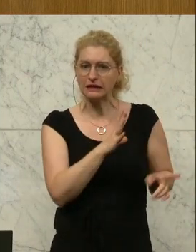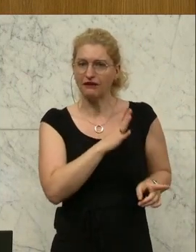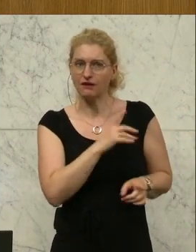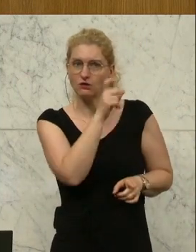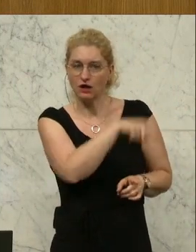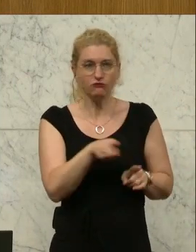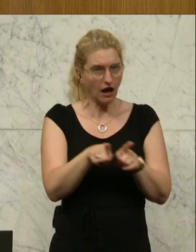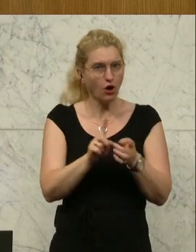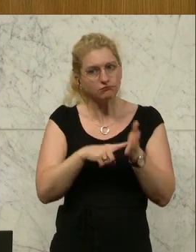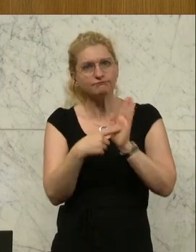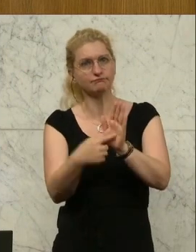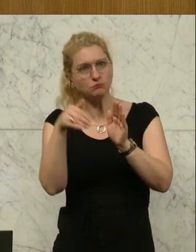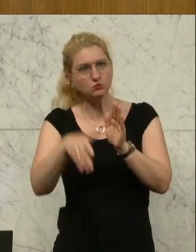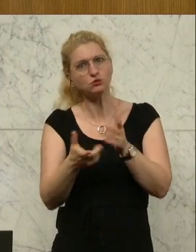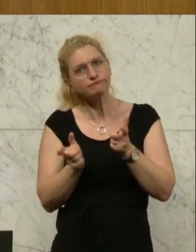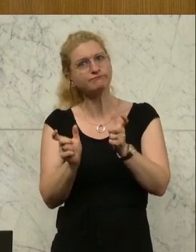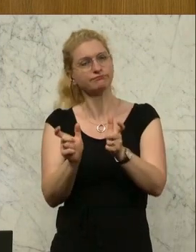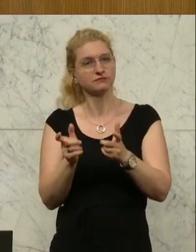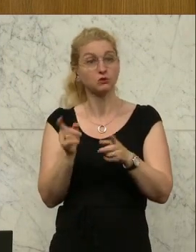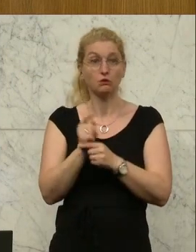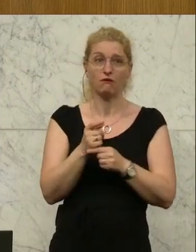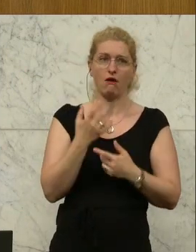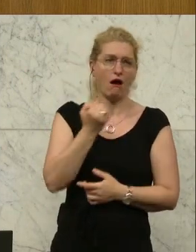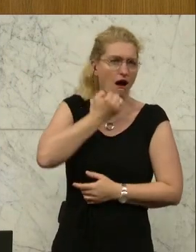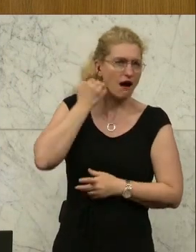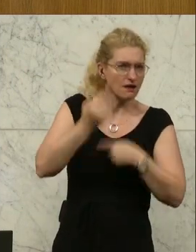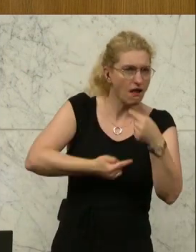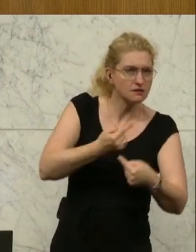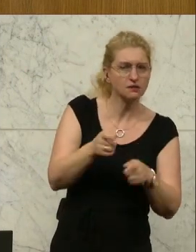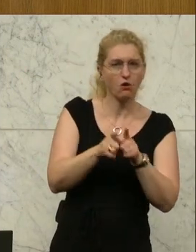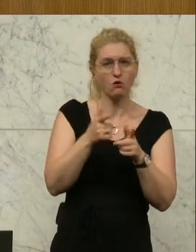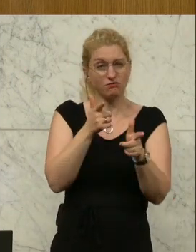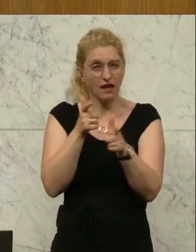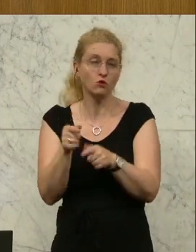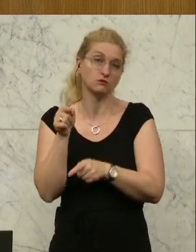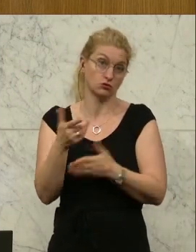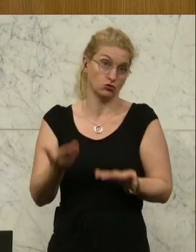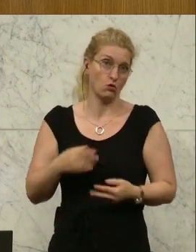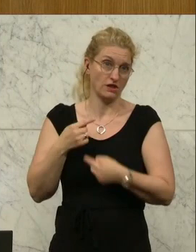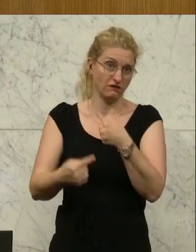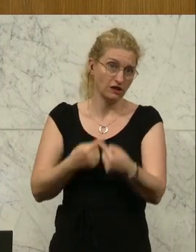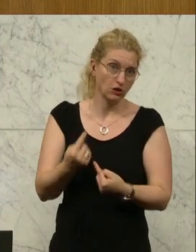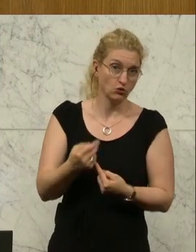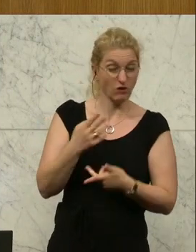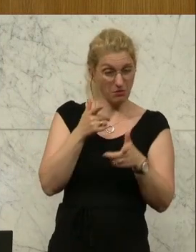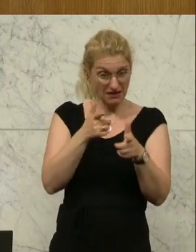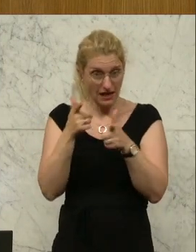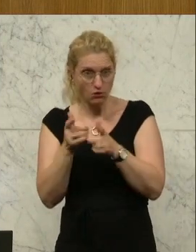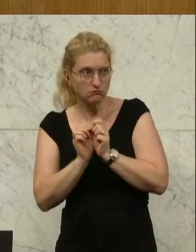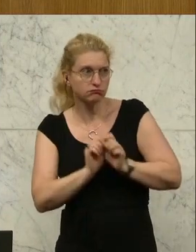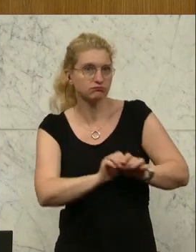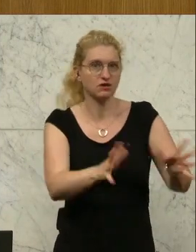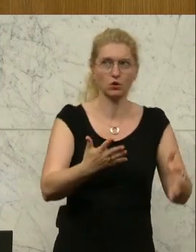Radikalisierung und Terror sind solche Entwicklungen, denn Terror schafft Verunsicherung und schafft Angst.